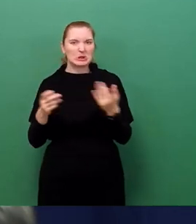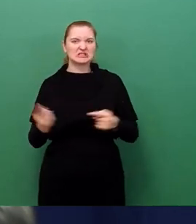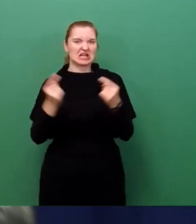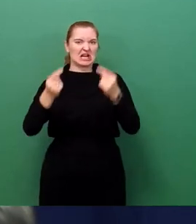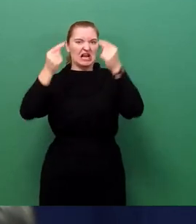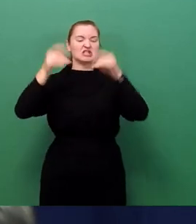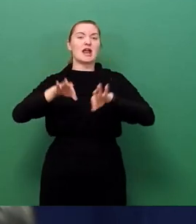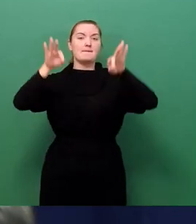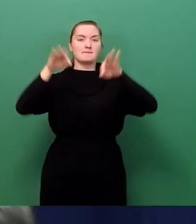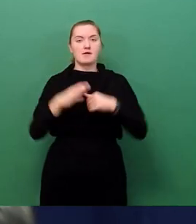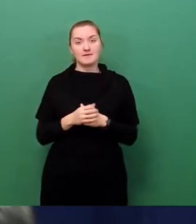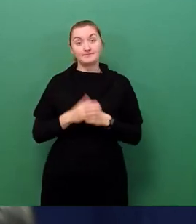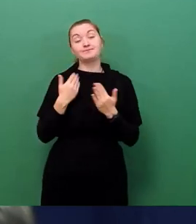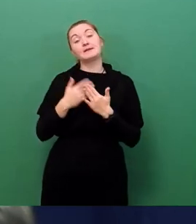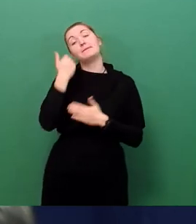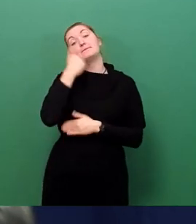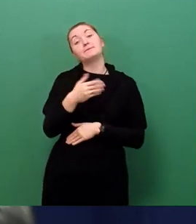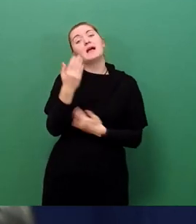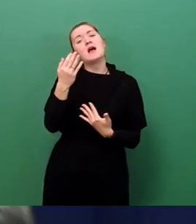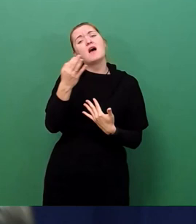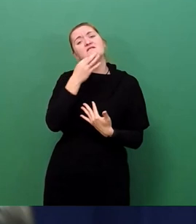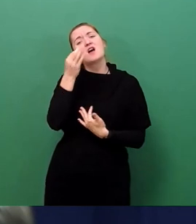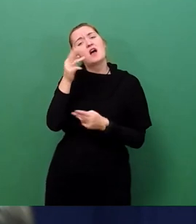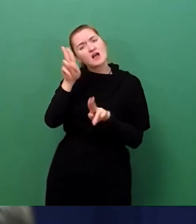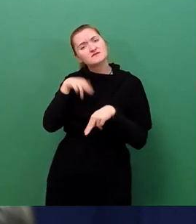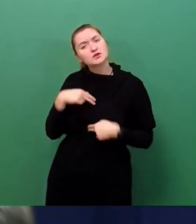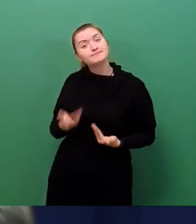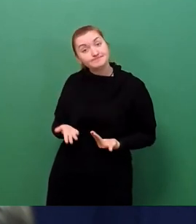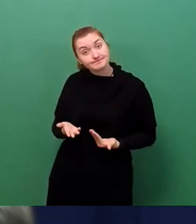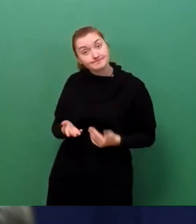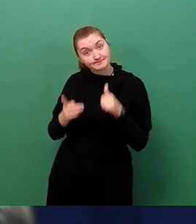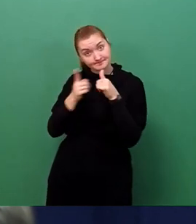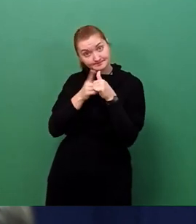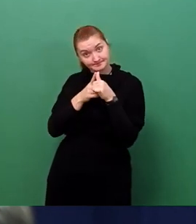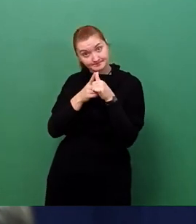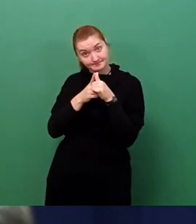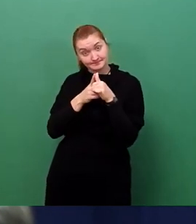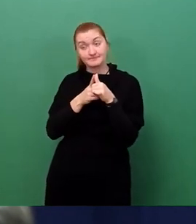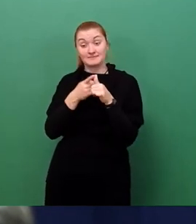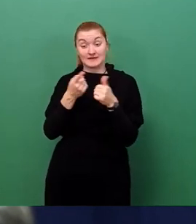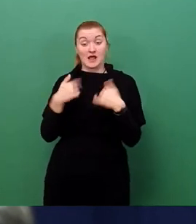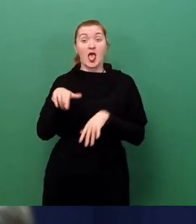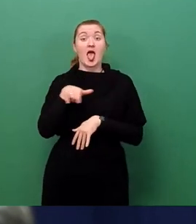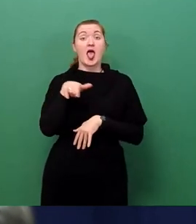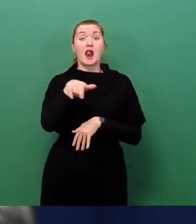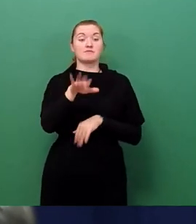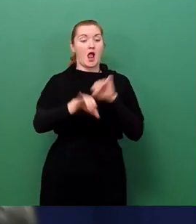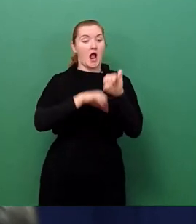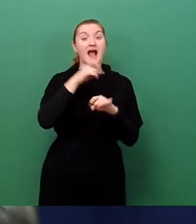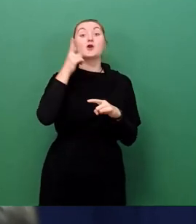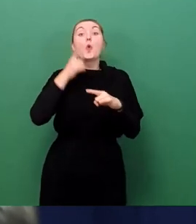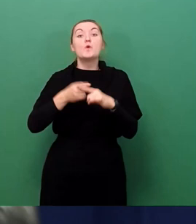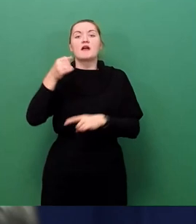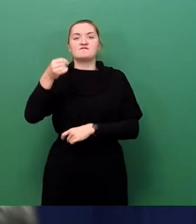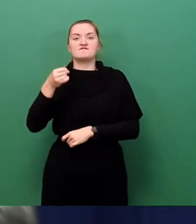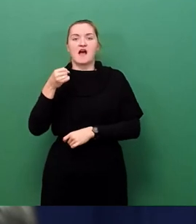folgende Fragen beantworten. Erstens. Seit Jahren wurde der Elberat und Wanderweg am Kleinschachwitzer